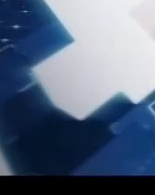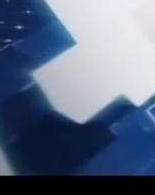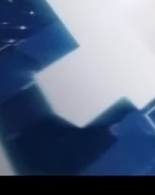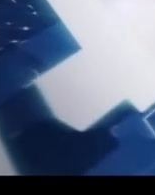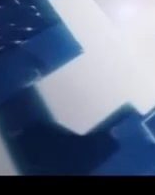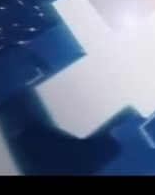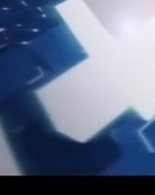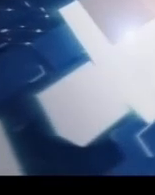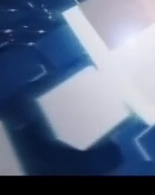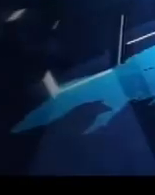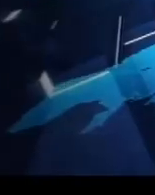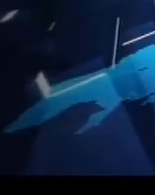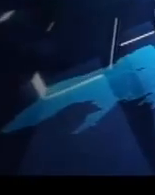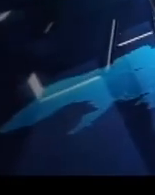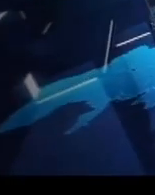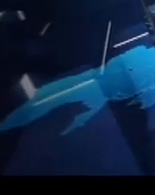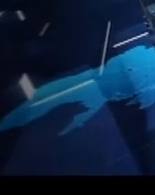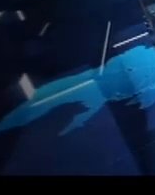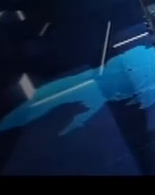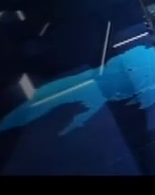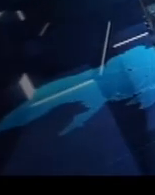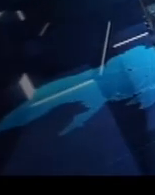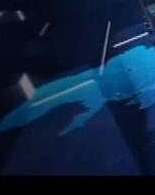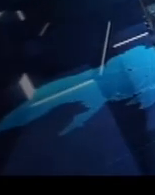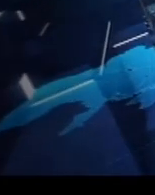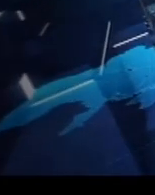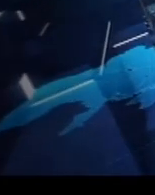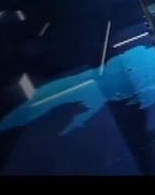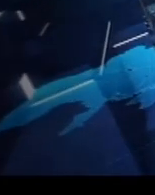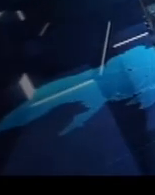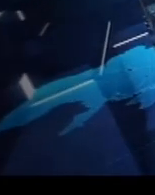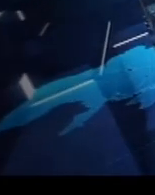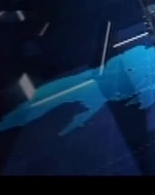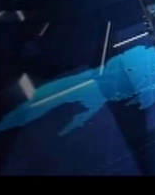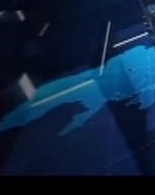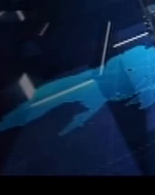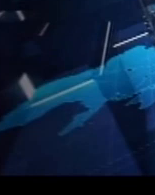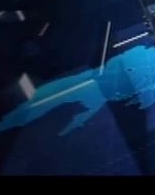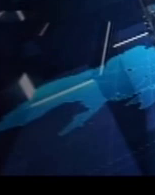перегляд! Дякую перегляд!